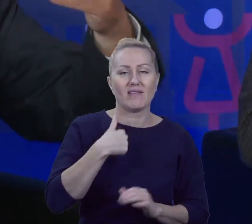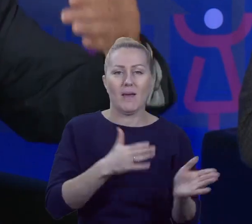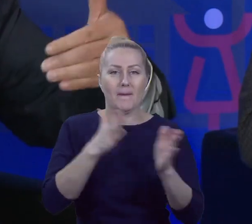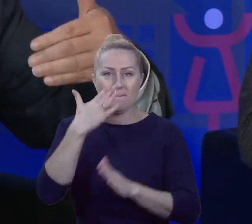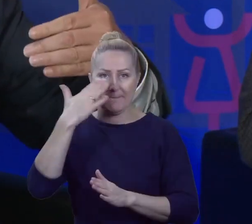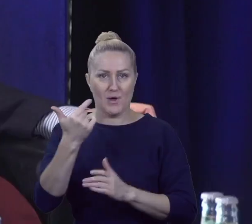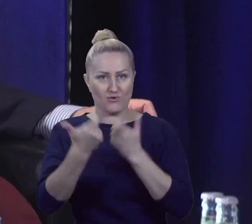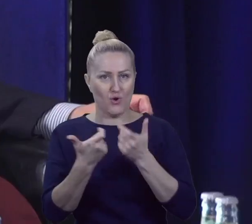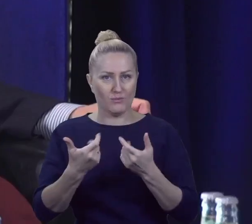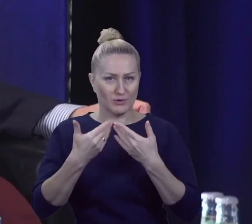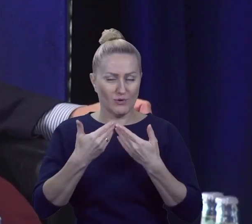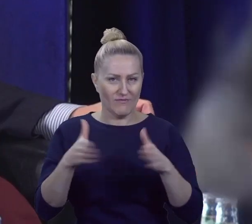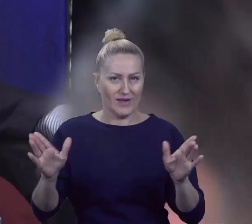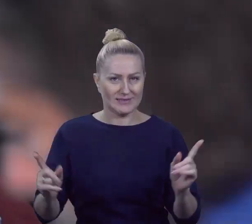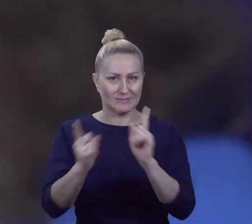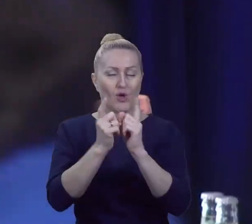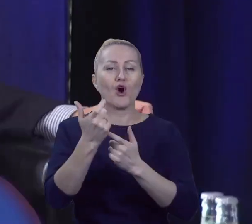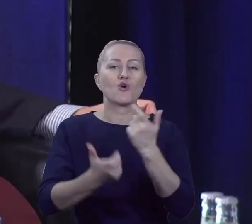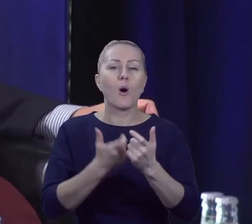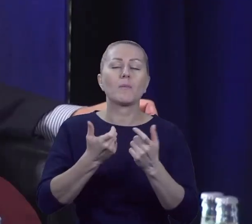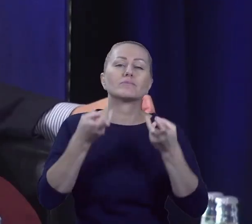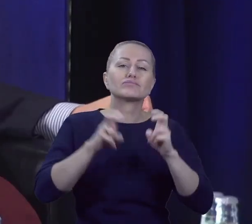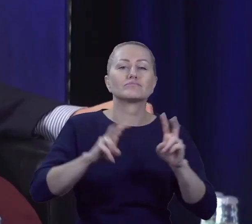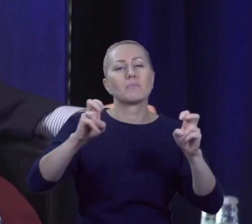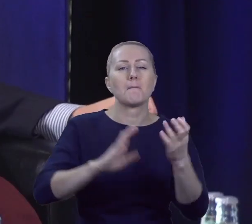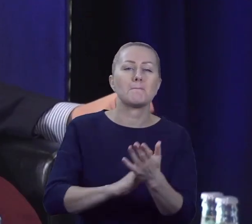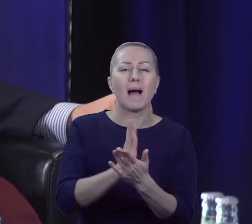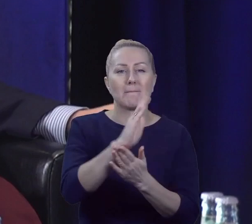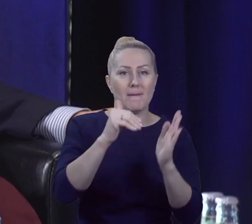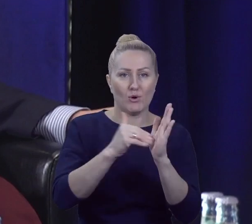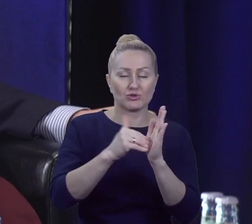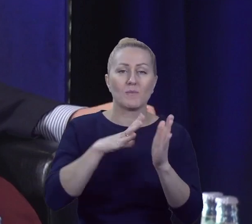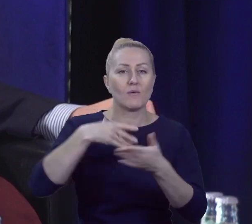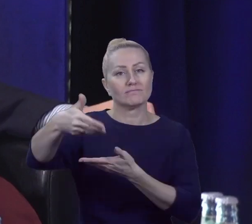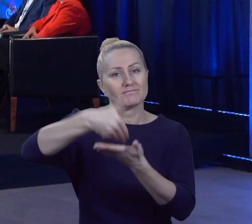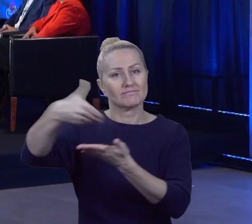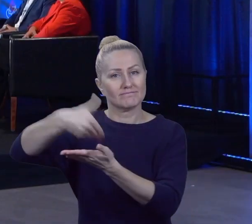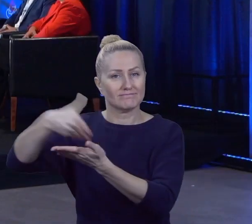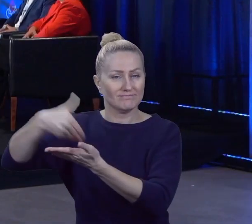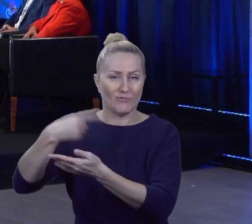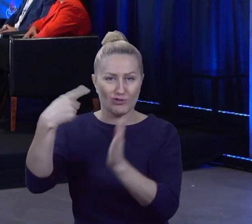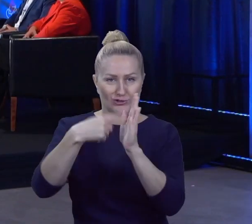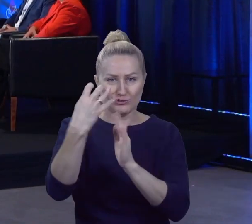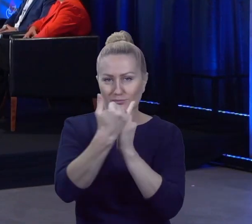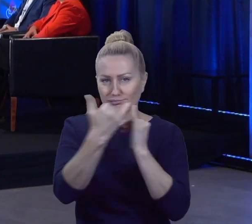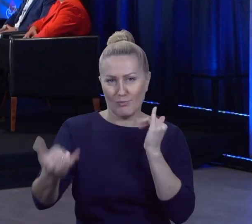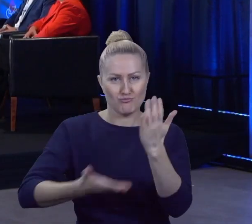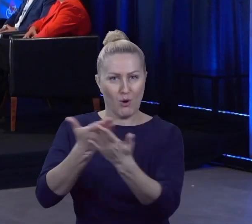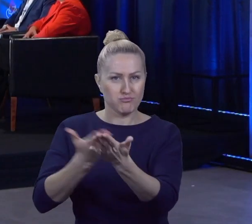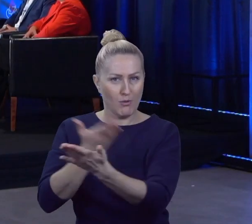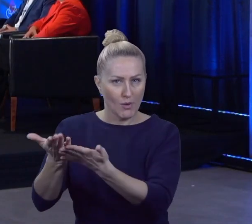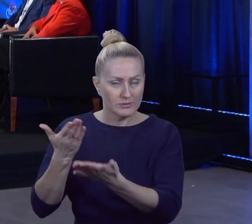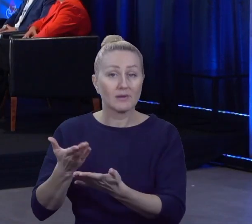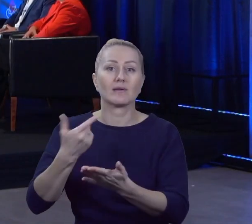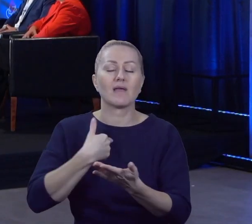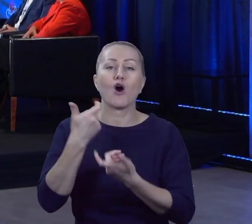zrobiliśmy tak zwaną mapę potrzeb. Płynęło aż prawie 1400 różnego rodzaju propozycji. I na tym buduję